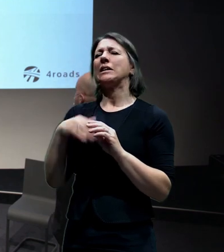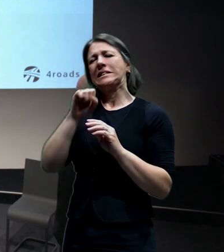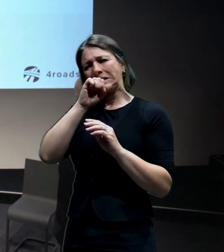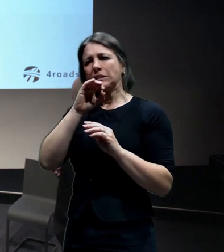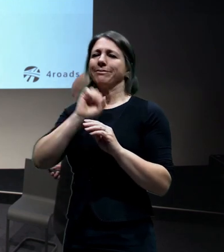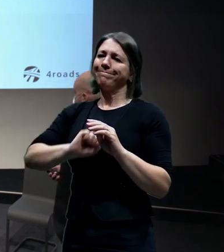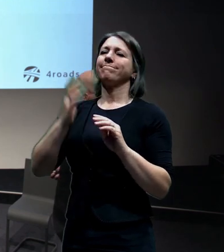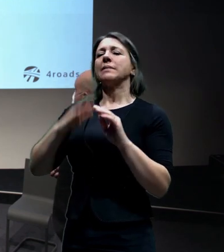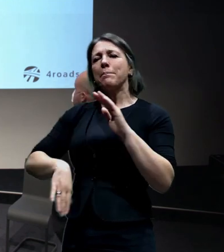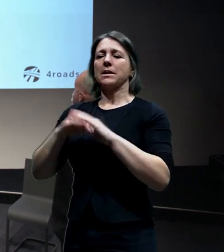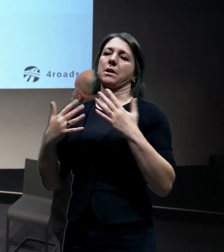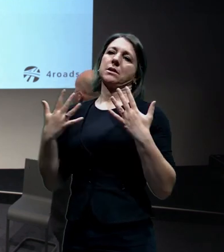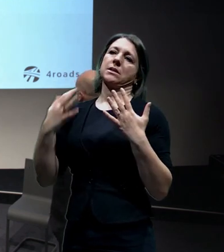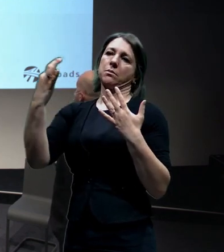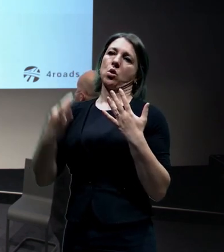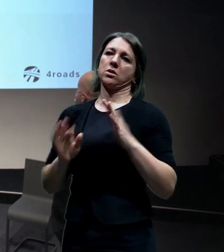jenom jedna varianta.